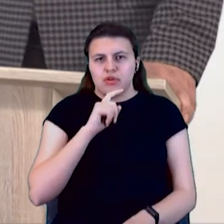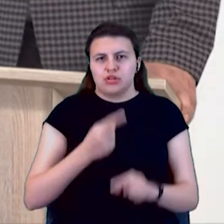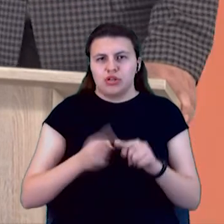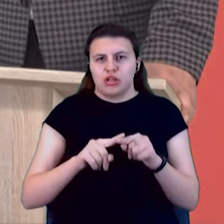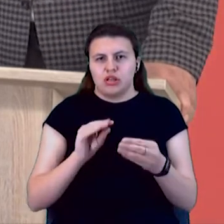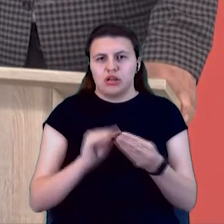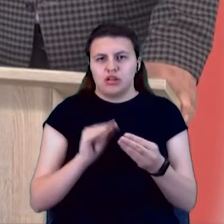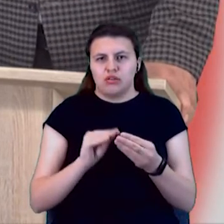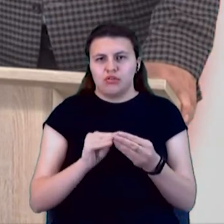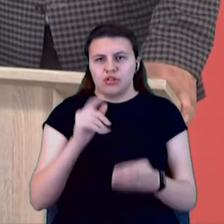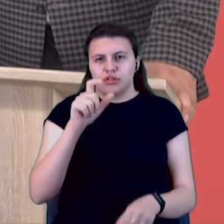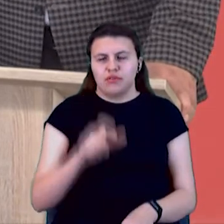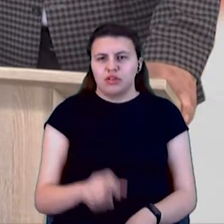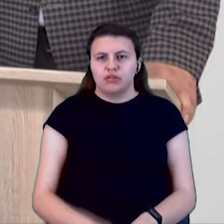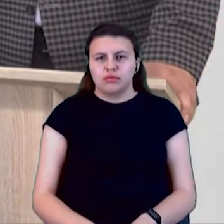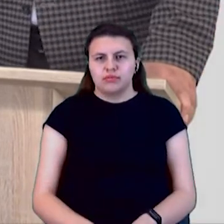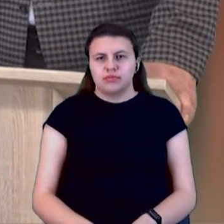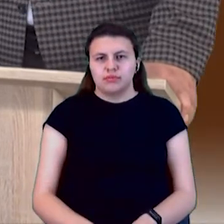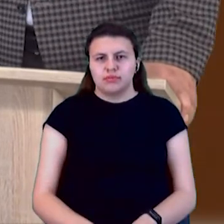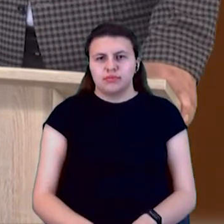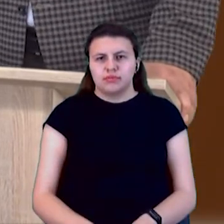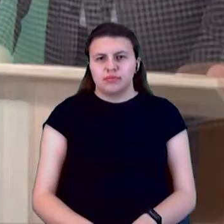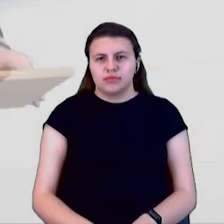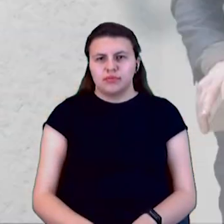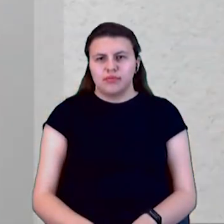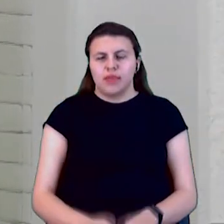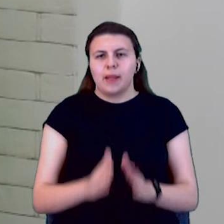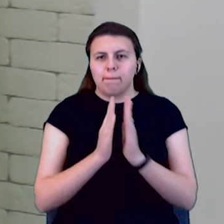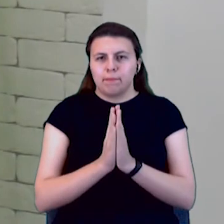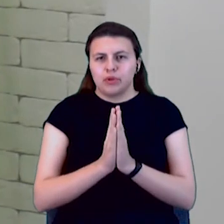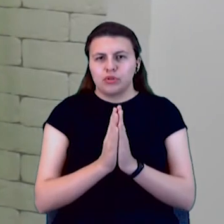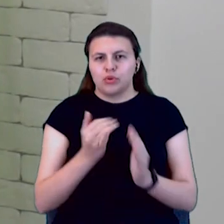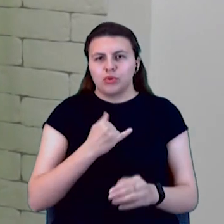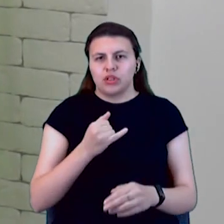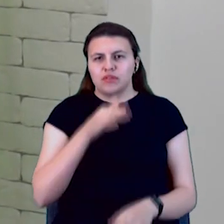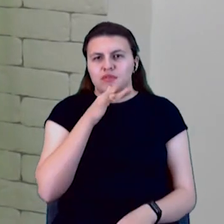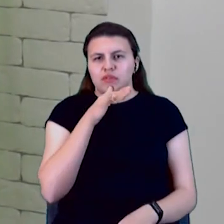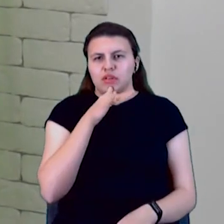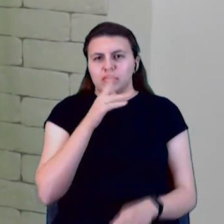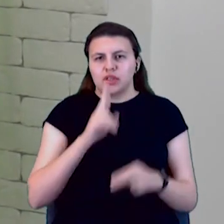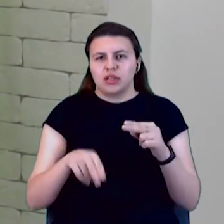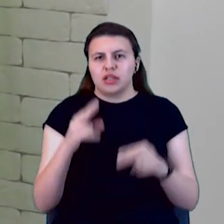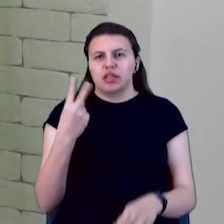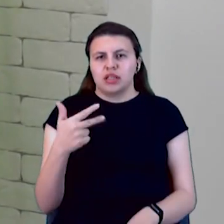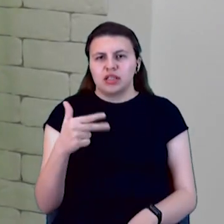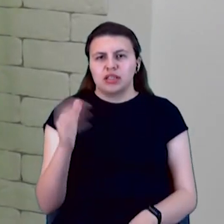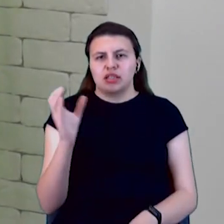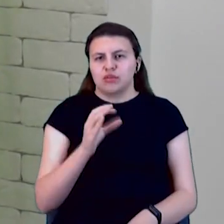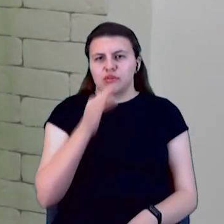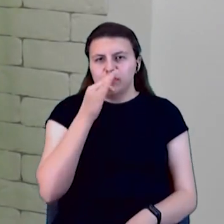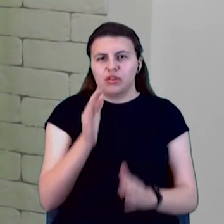Дякую. Пане Володимир, я прошу зауважити, у нас, на жаль, закінчується ефірний час, тому 30 секунд вам на відповідь, будь ласка.